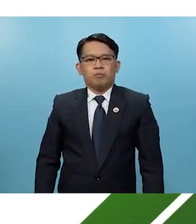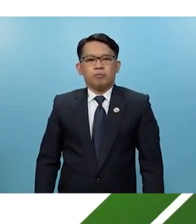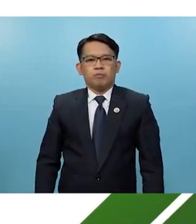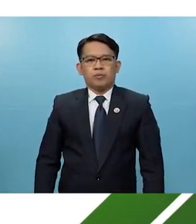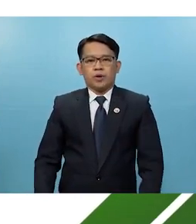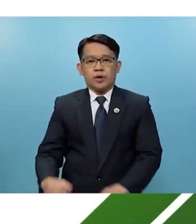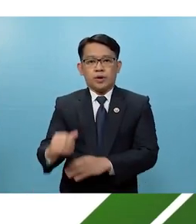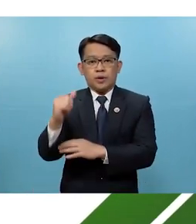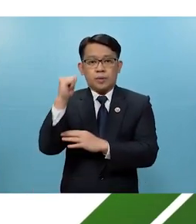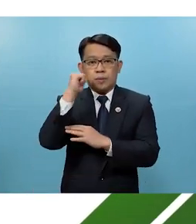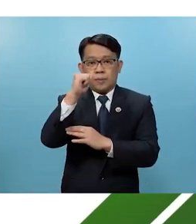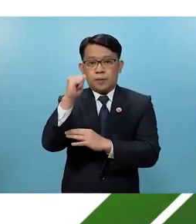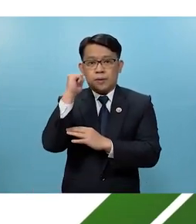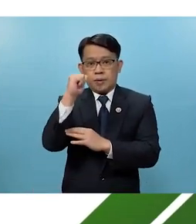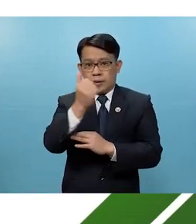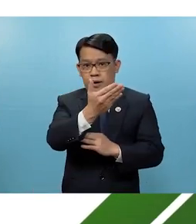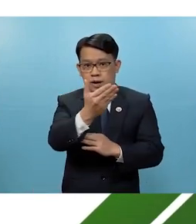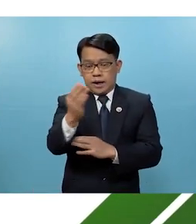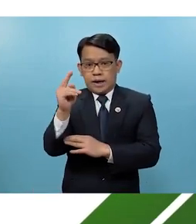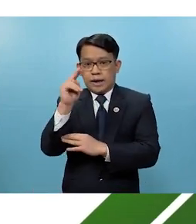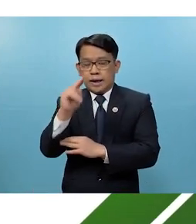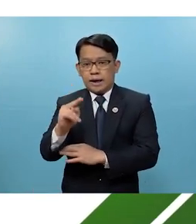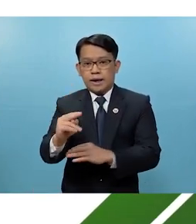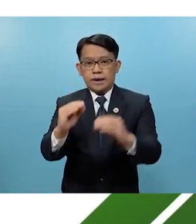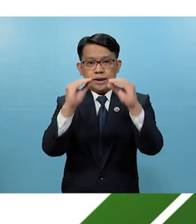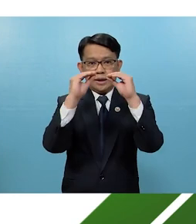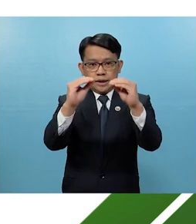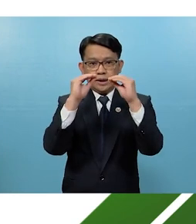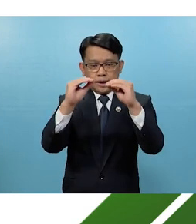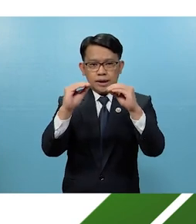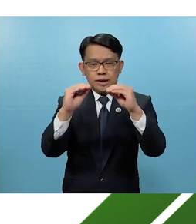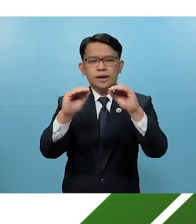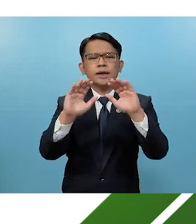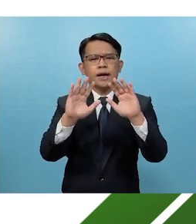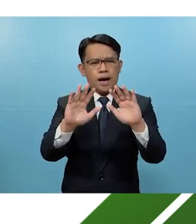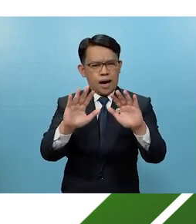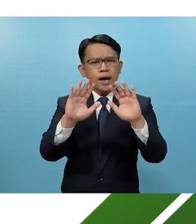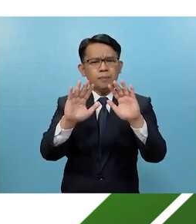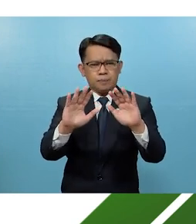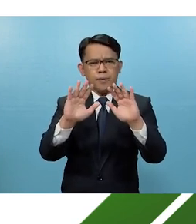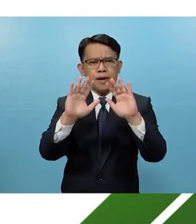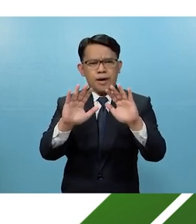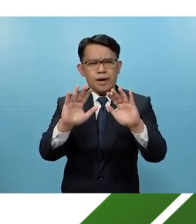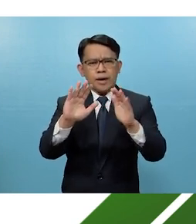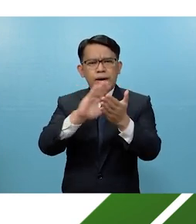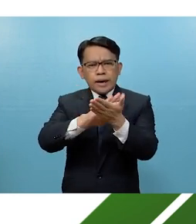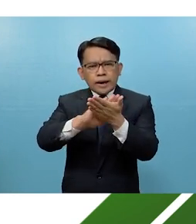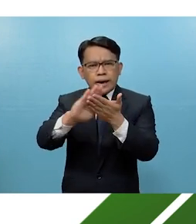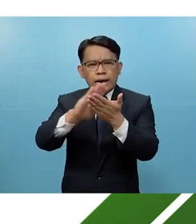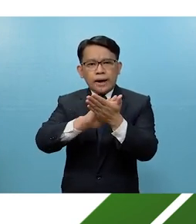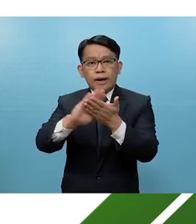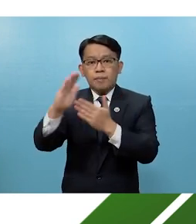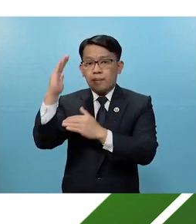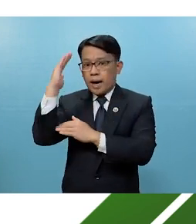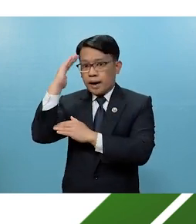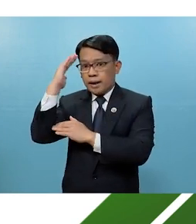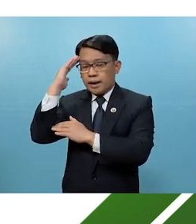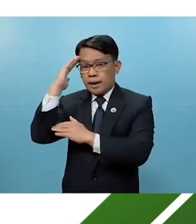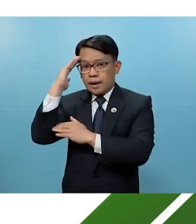mga babaeng ito ay kailangan din nilang turuang maging mahinahon malinis ang isipan